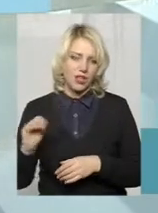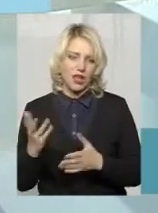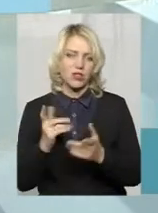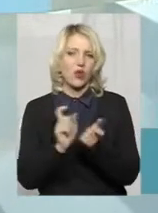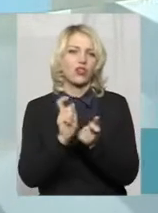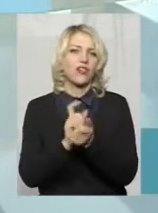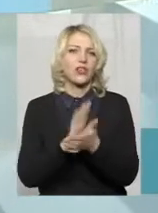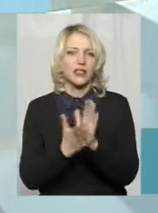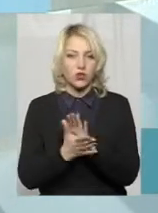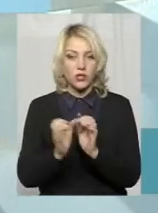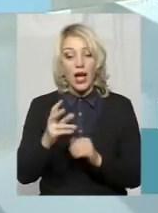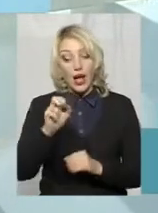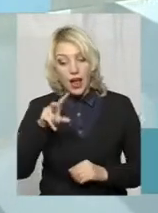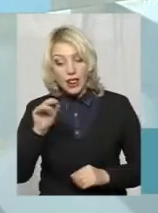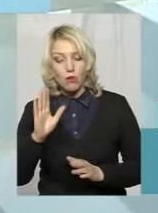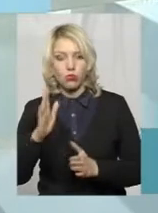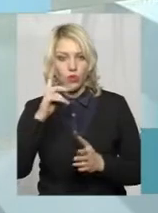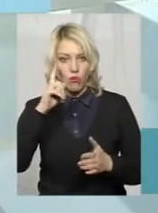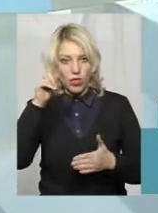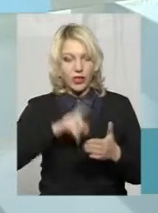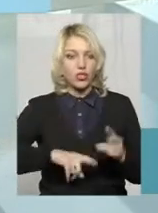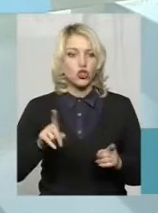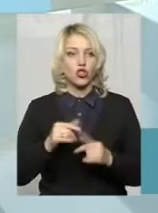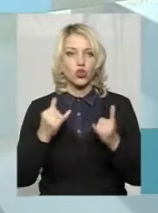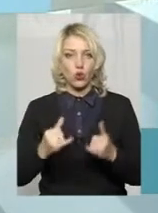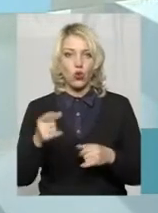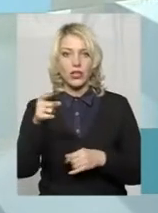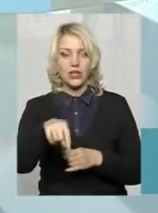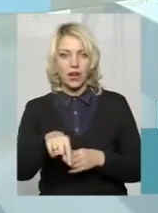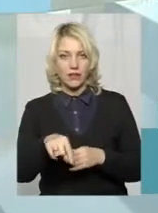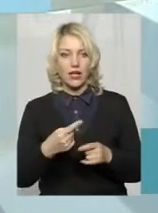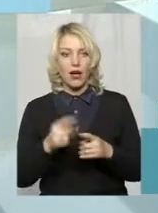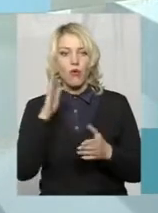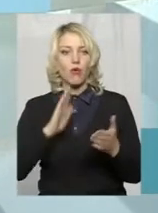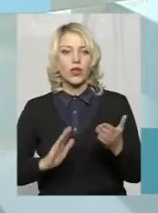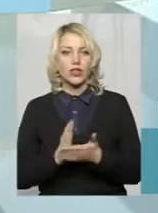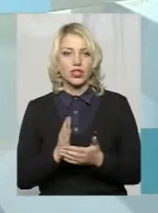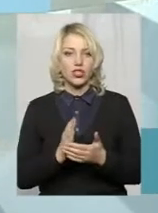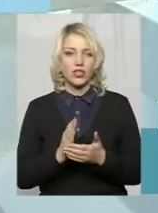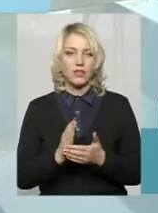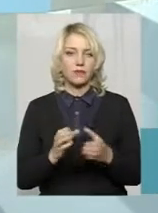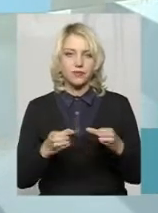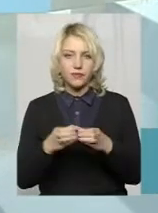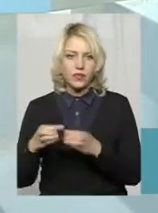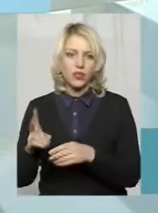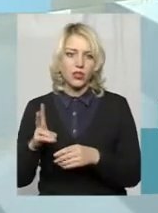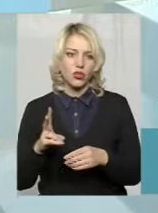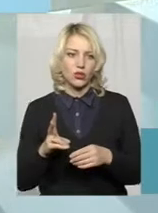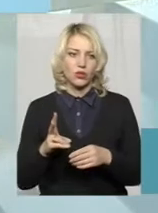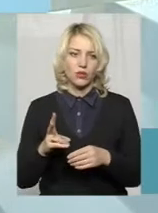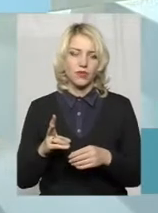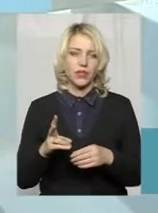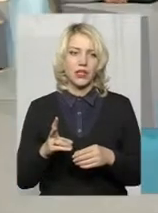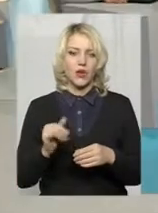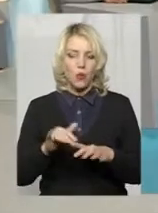Але будемо надіятися, що сьогодні навіть ті політичні сили, які і досі ми їх не бачили в